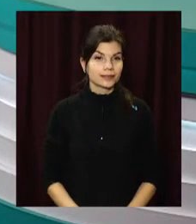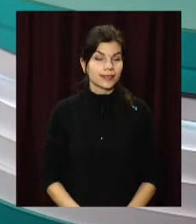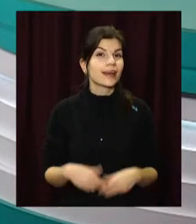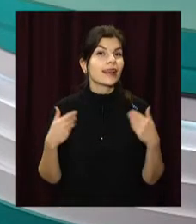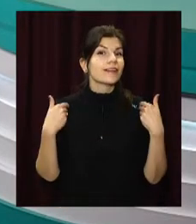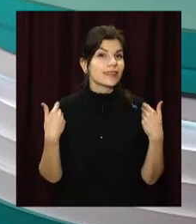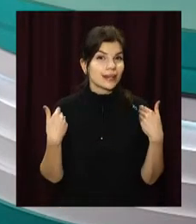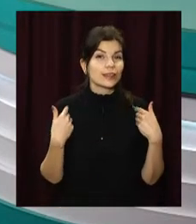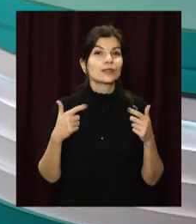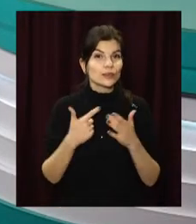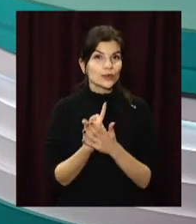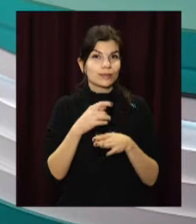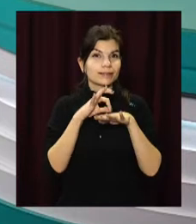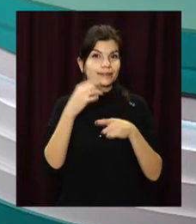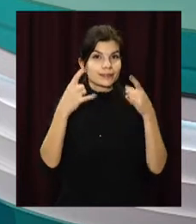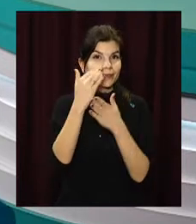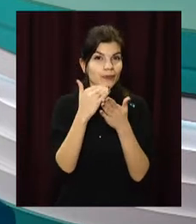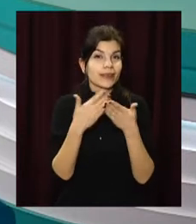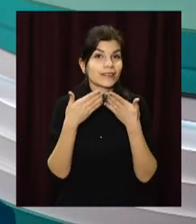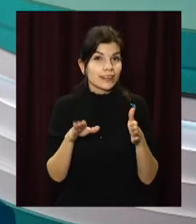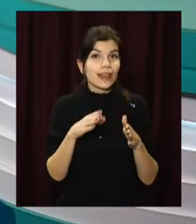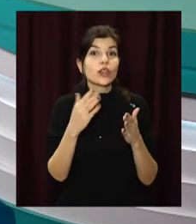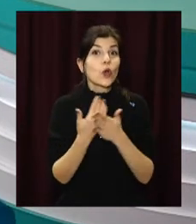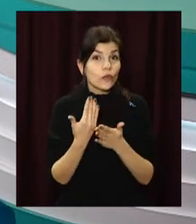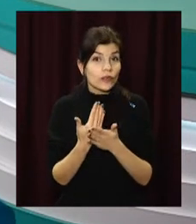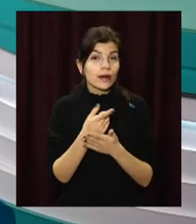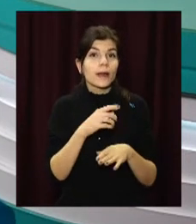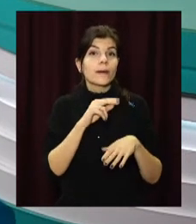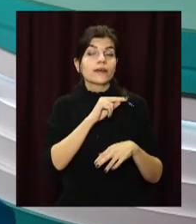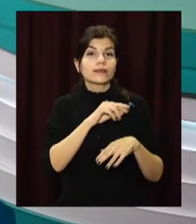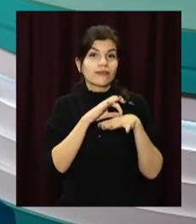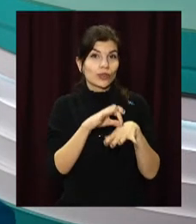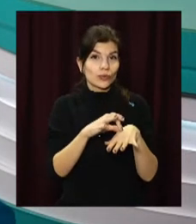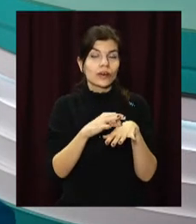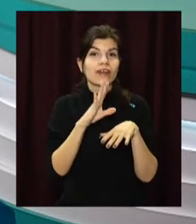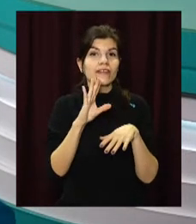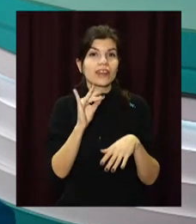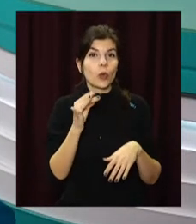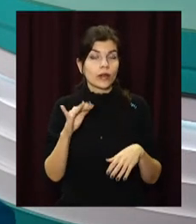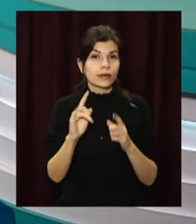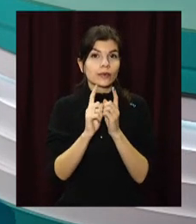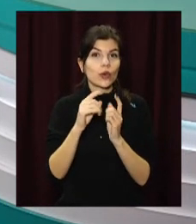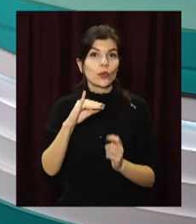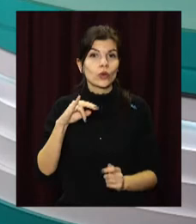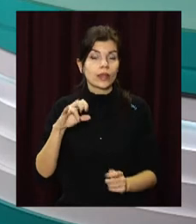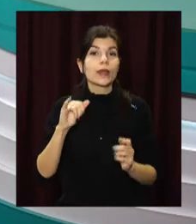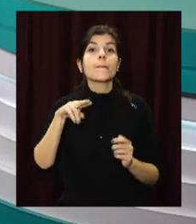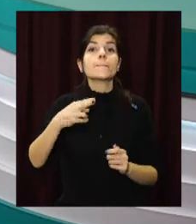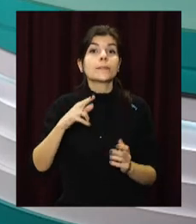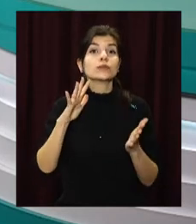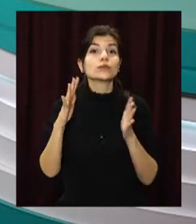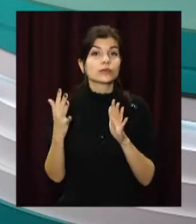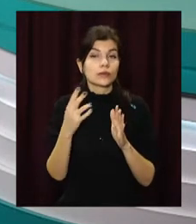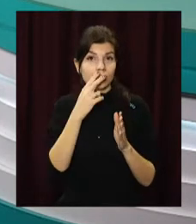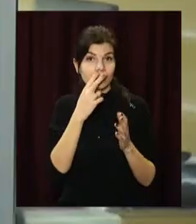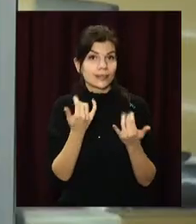Вітаю! Знову у студії «Відкритого новини» і для вас працюють Вікторія Вахрошина та сурдоперекладачка Юліана Пуговкіна. І про події п'ятниці дивіться